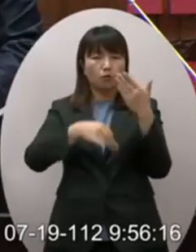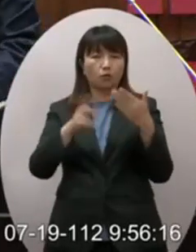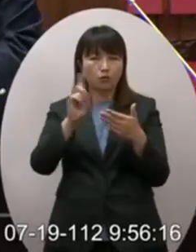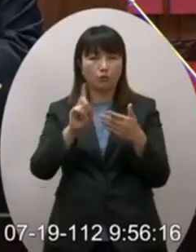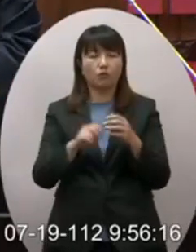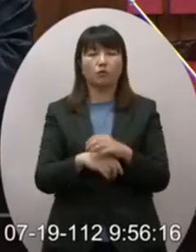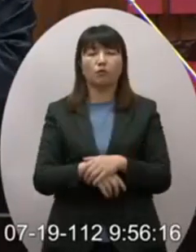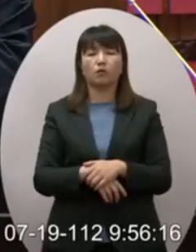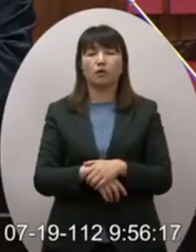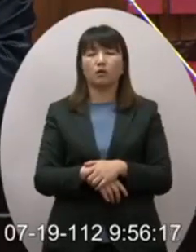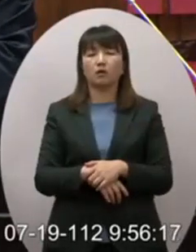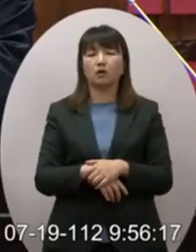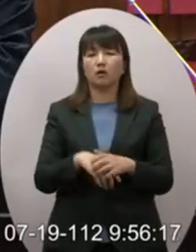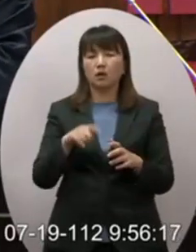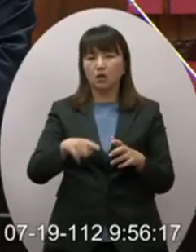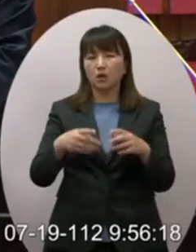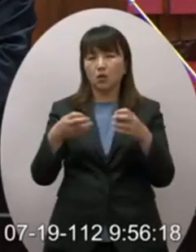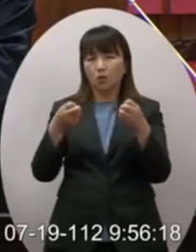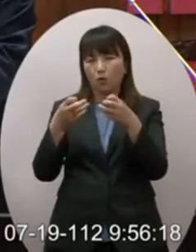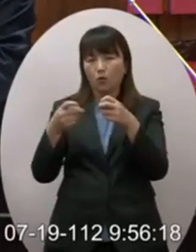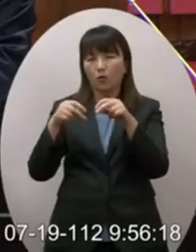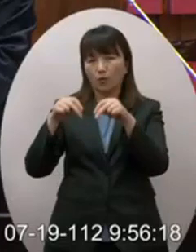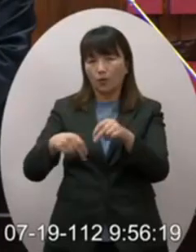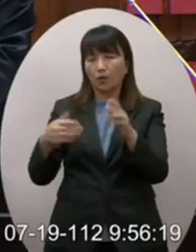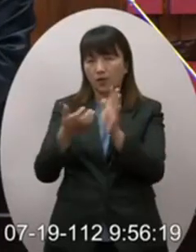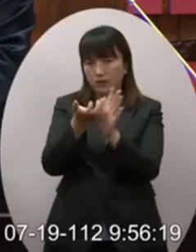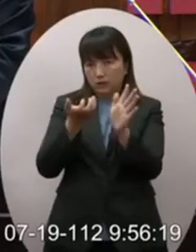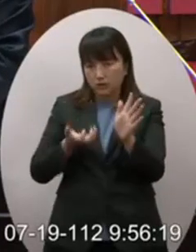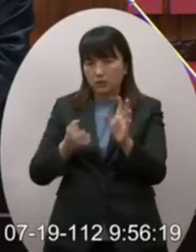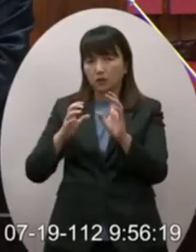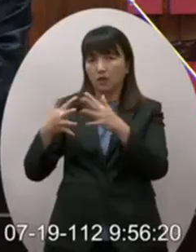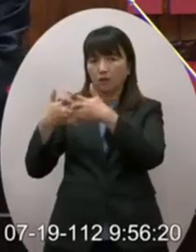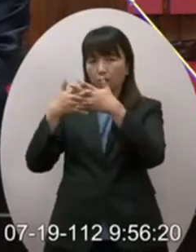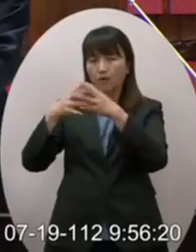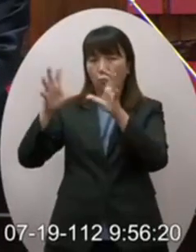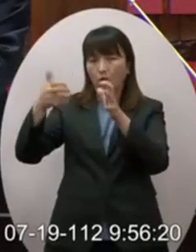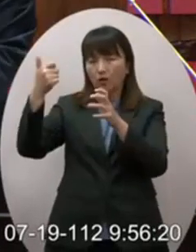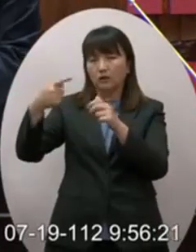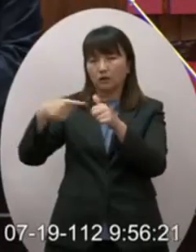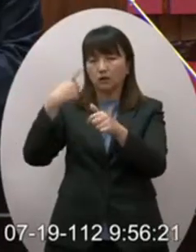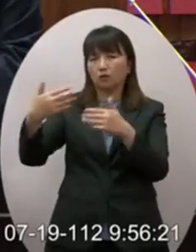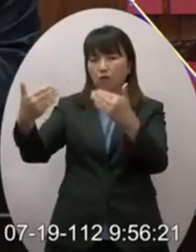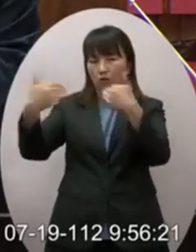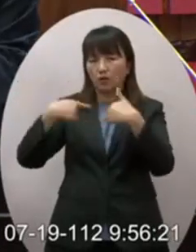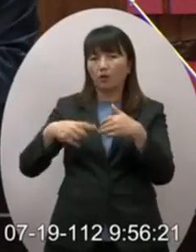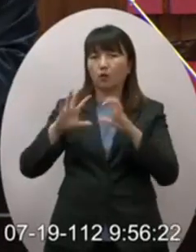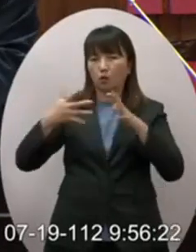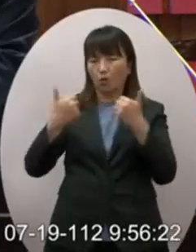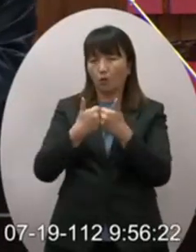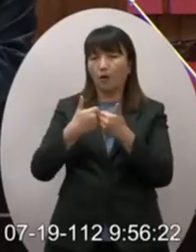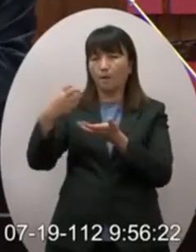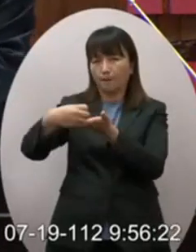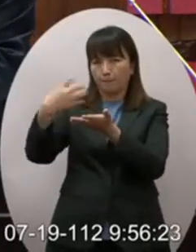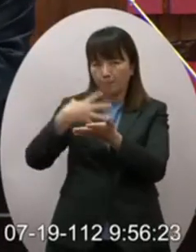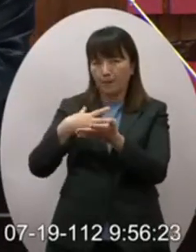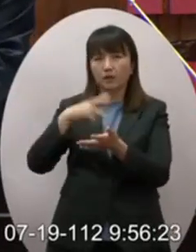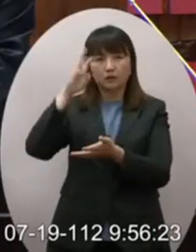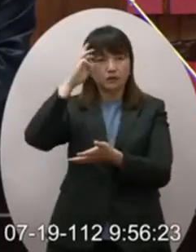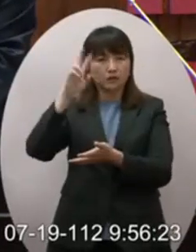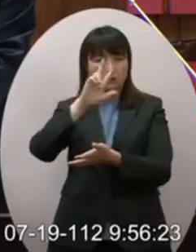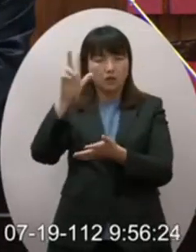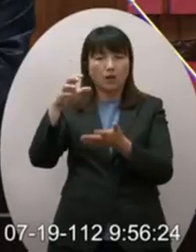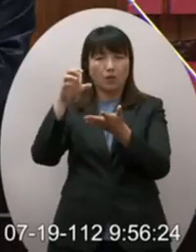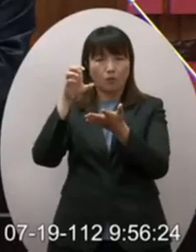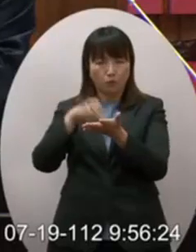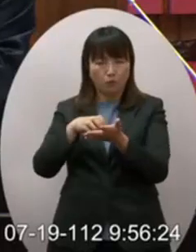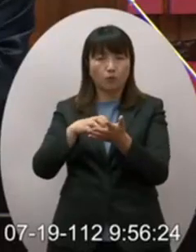他說在一個協議生效前美國總統須向國會提出報告喔並於三十天內提出認